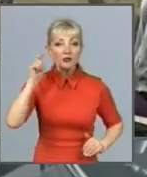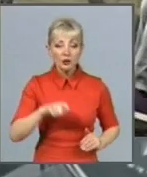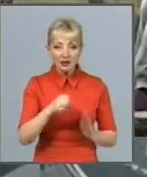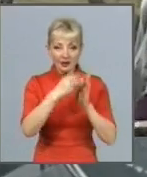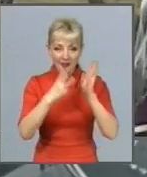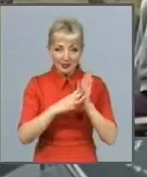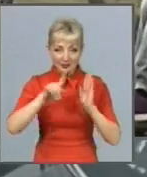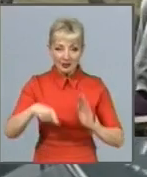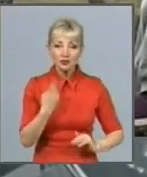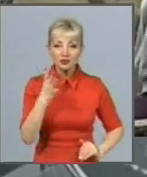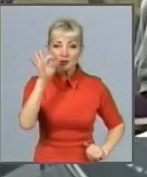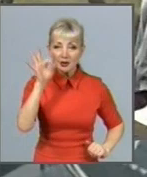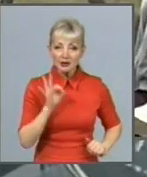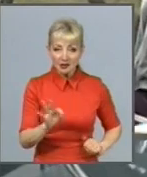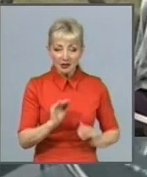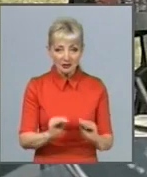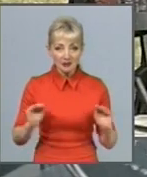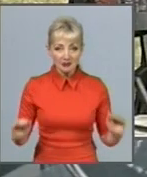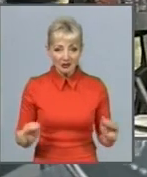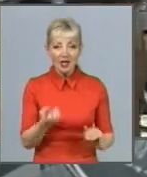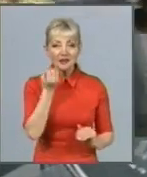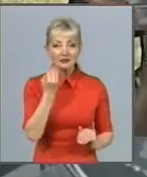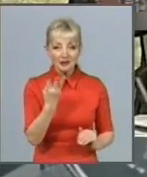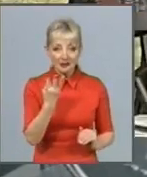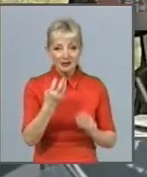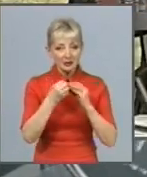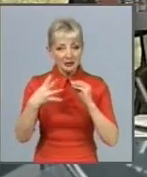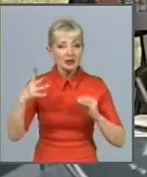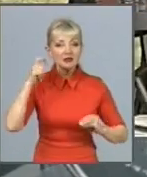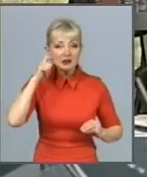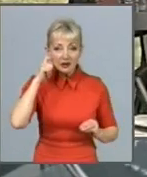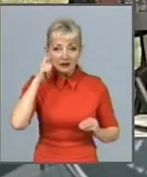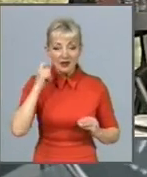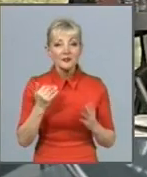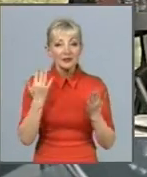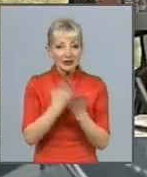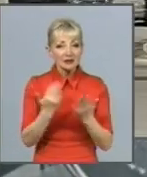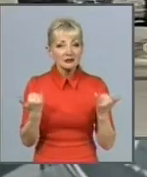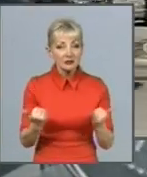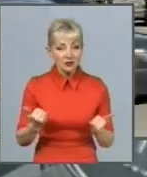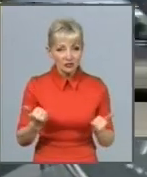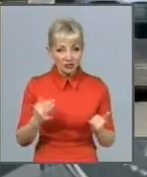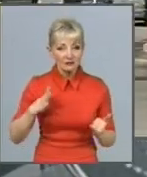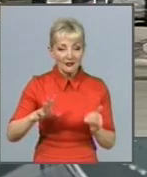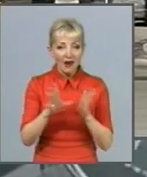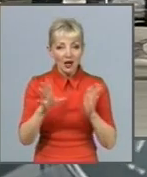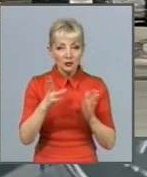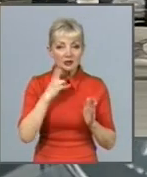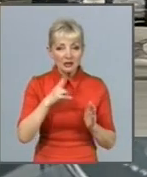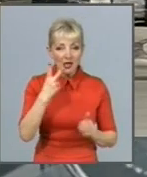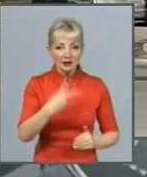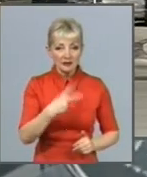% дітей 13-15 років є нинішніми споживачами електронних сигарет, 22,6